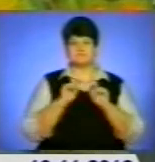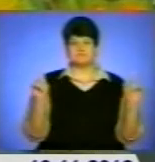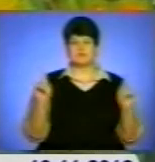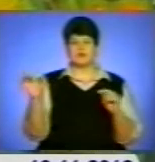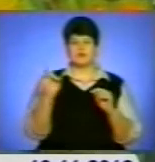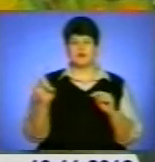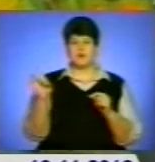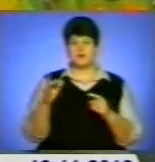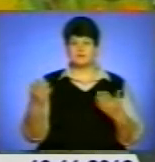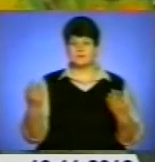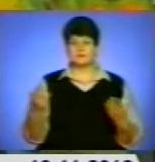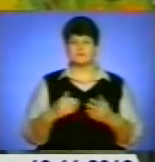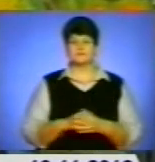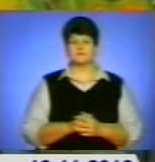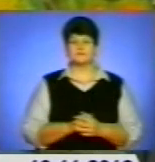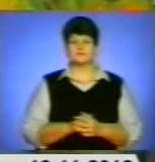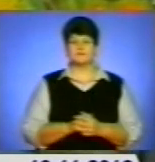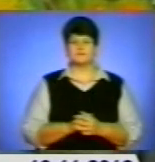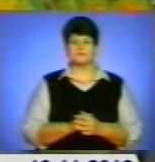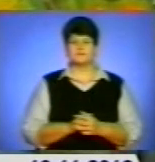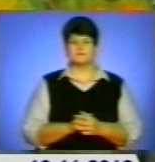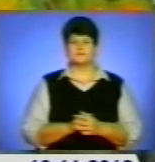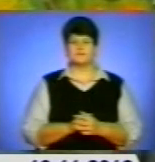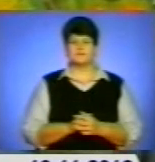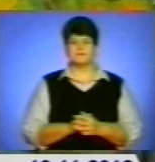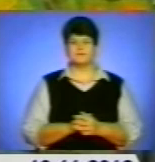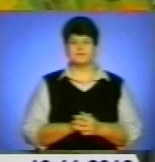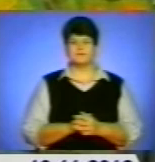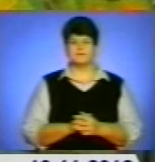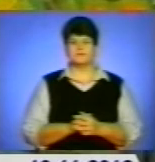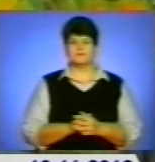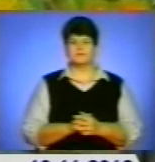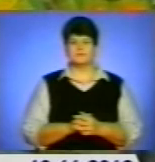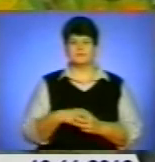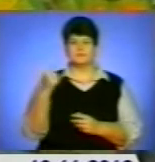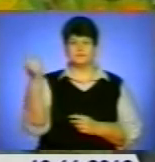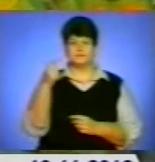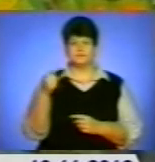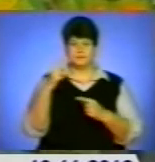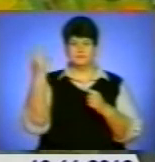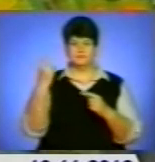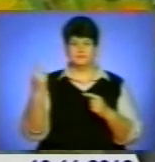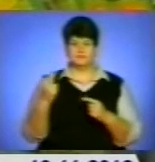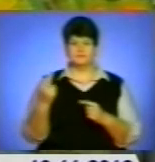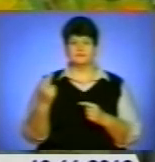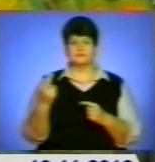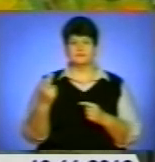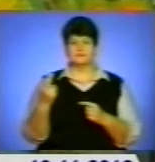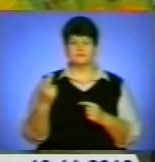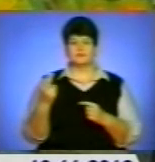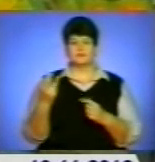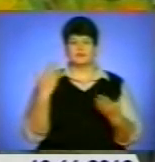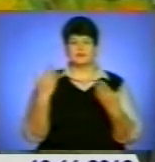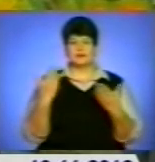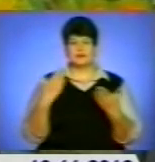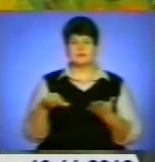краєвиду. Ну, і рисунки Зоряни і Мар'яни, які